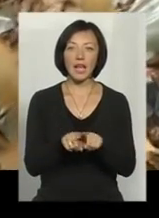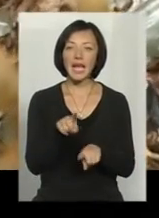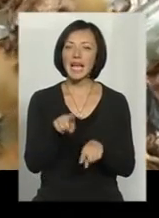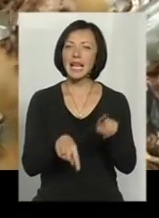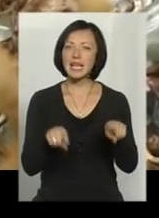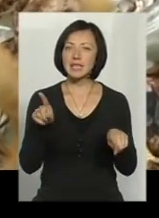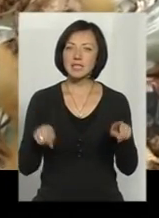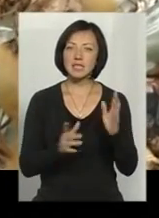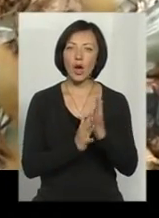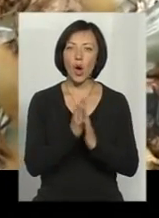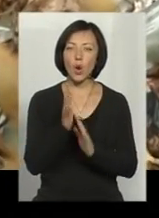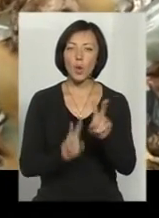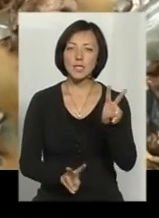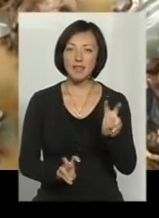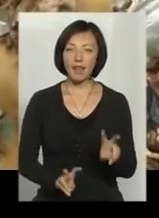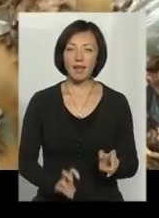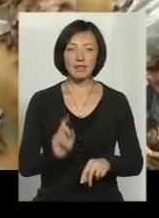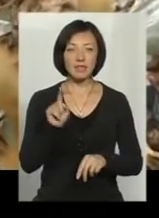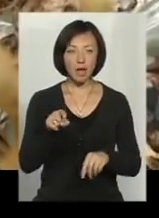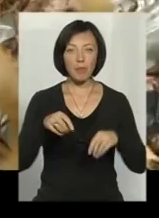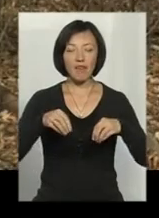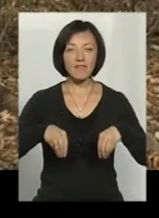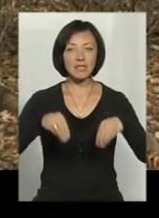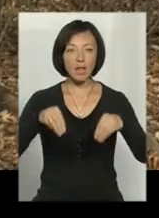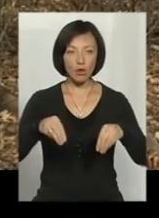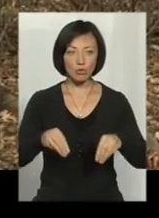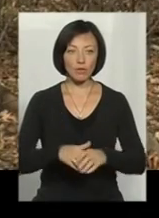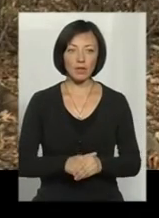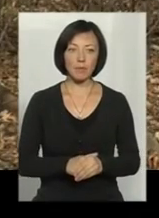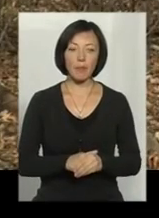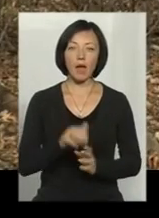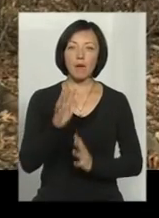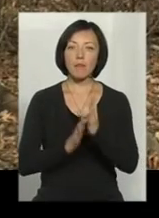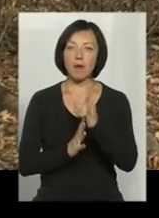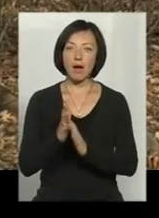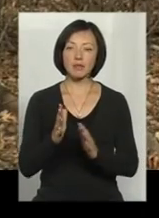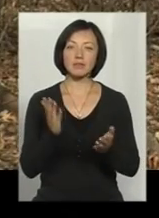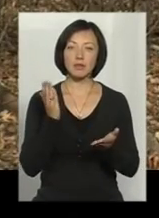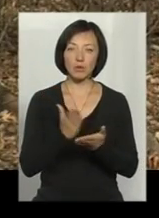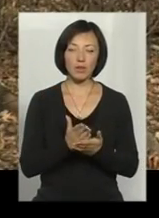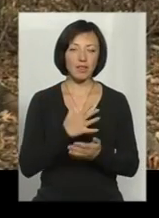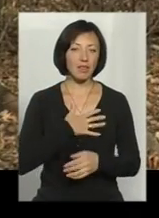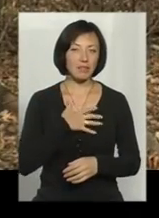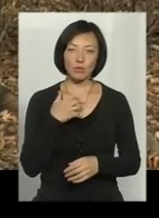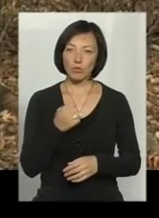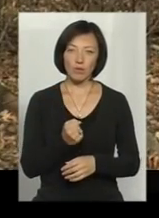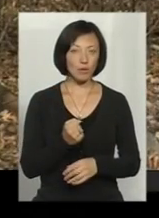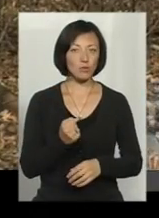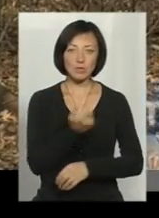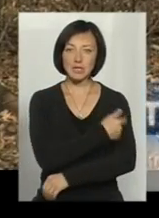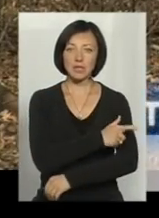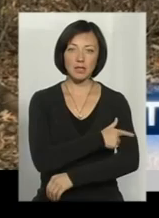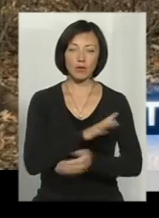рідкісні рослини, і от там вони висаджували. Директор знаходиться у незадовільному санітарному стані, є